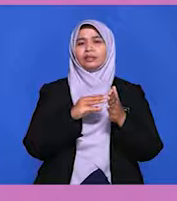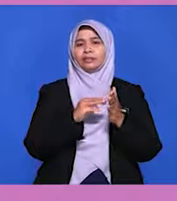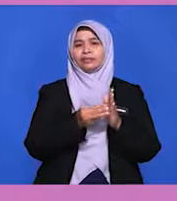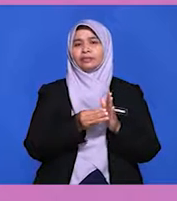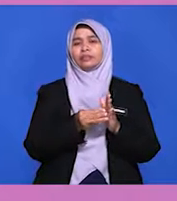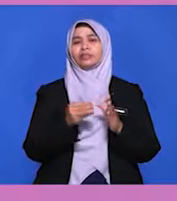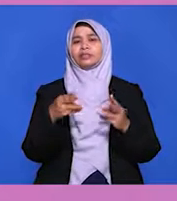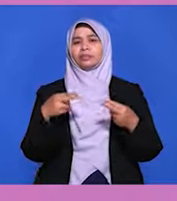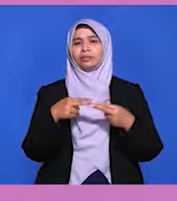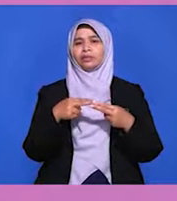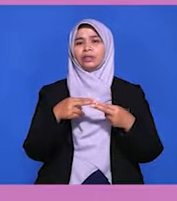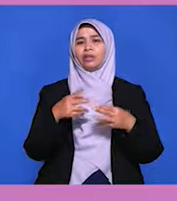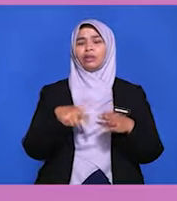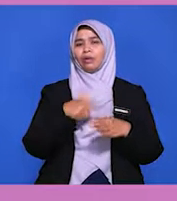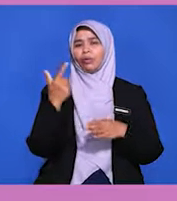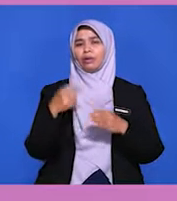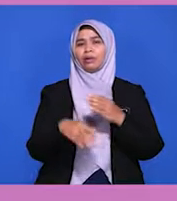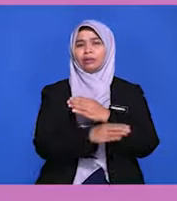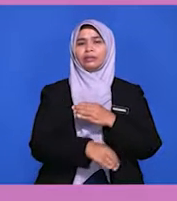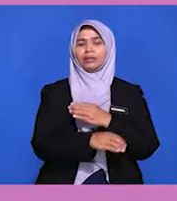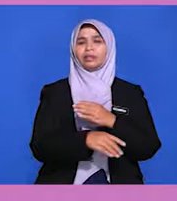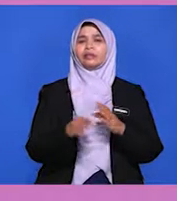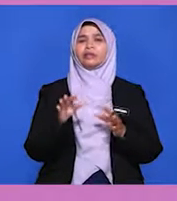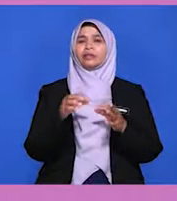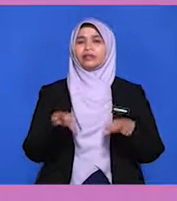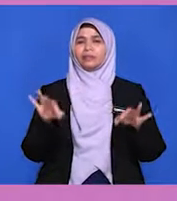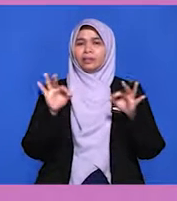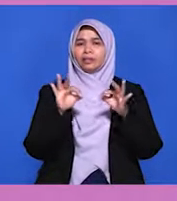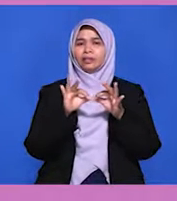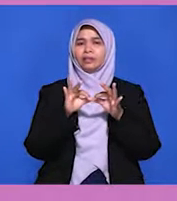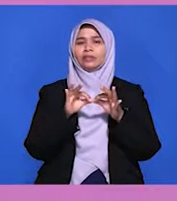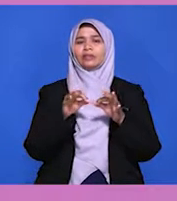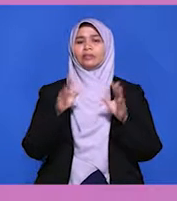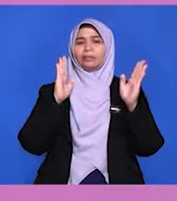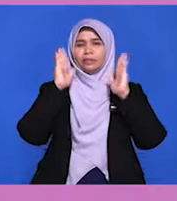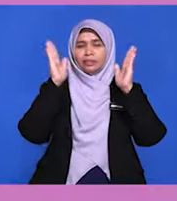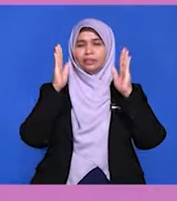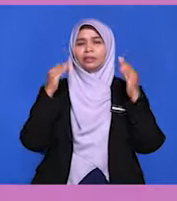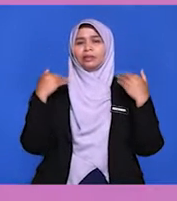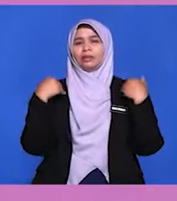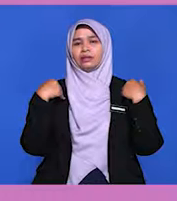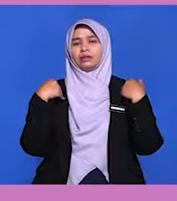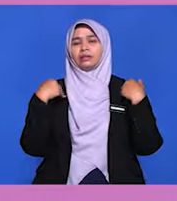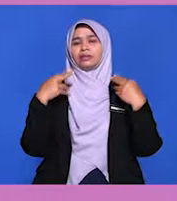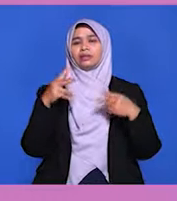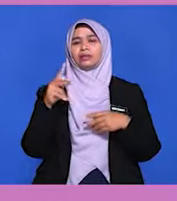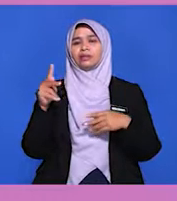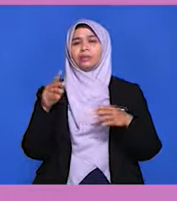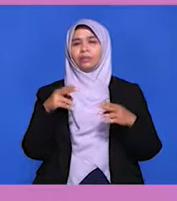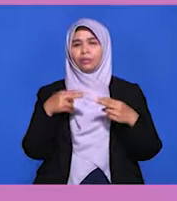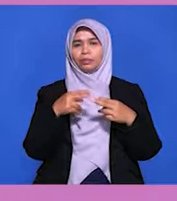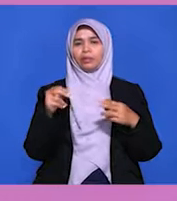atau hubungan luar negara. Kedua, kepentingan Malaysia mengadakan hubungan luar. Ketiga, faktor yang